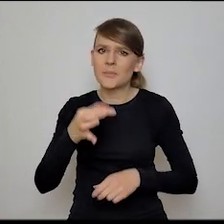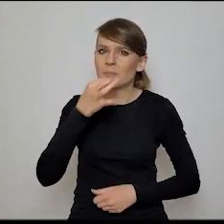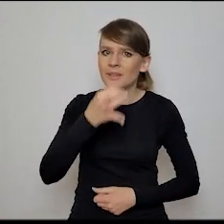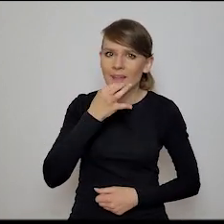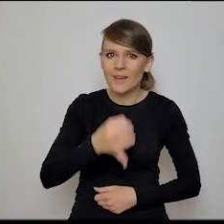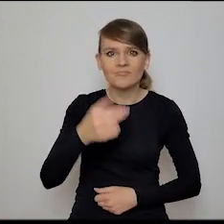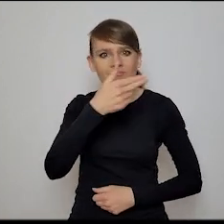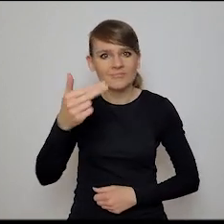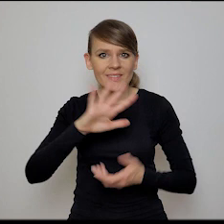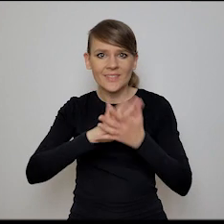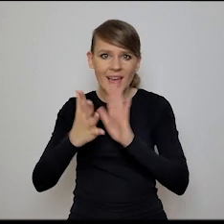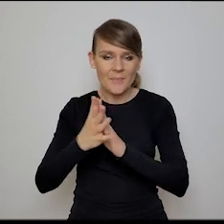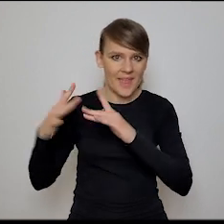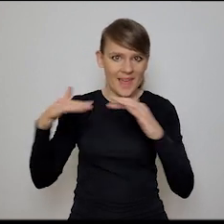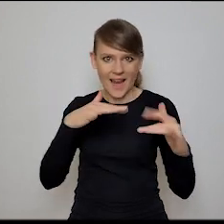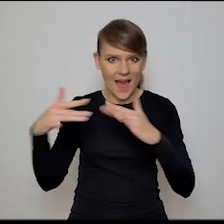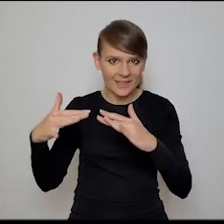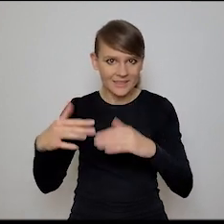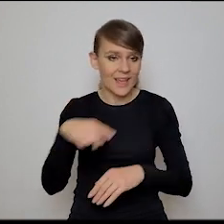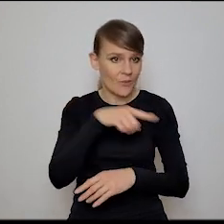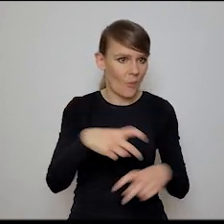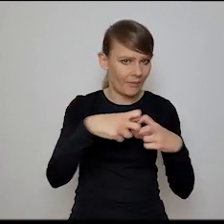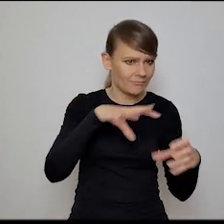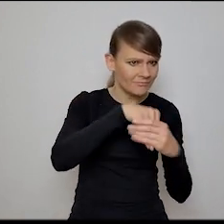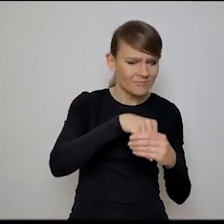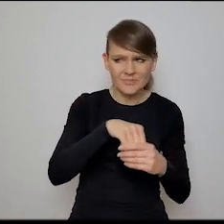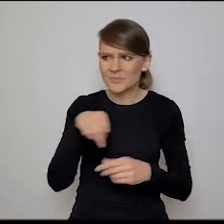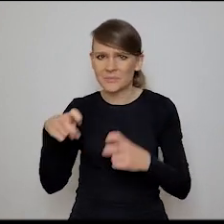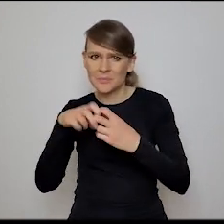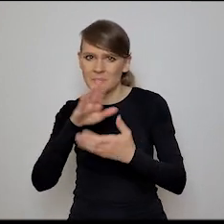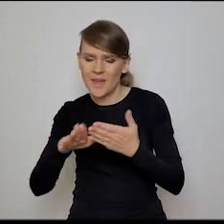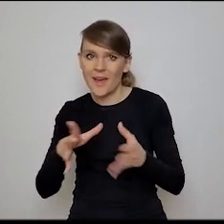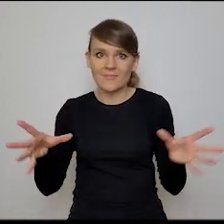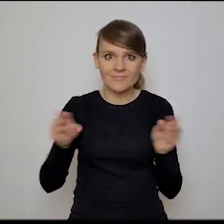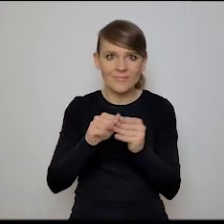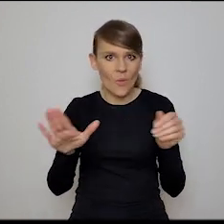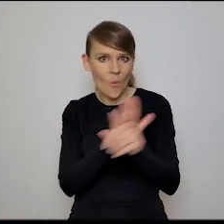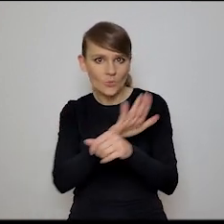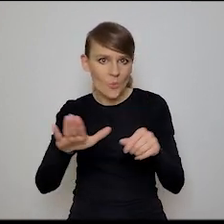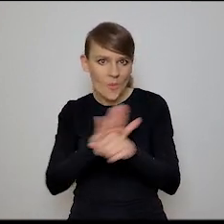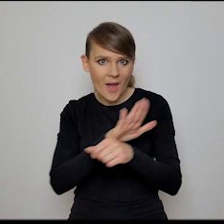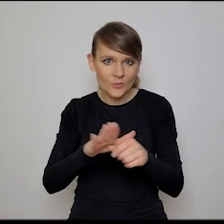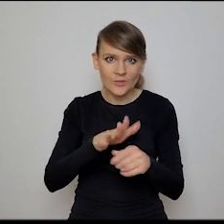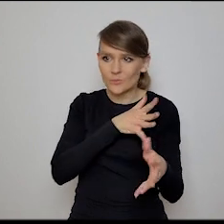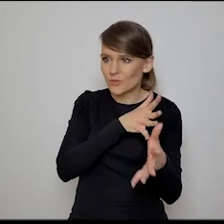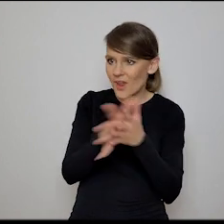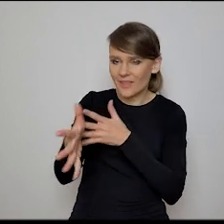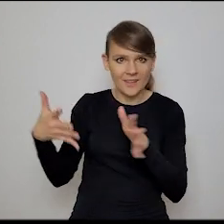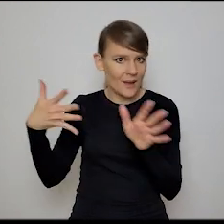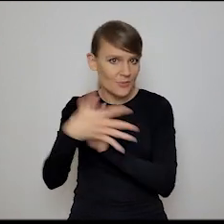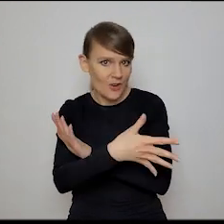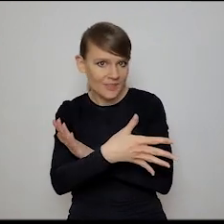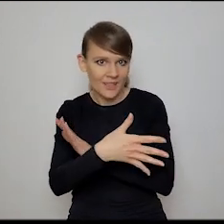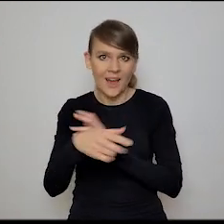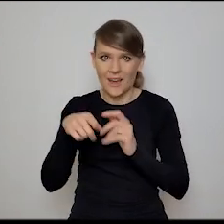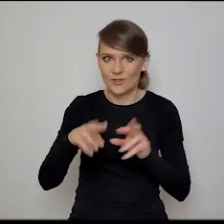na temat wzajemnych relacji online i offline, jako przedstawiających do siebie komplementarnych i przenikających się nawzajem